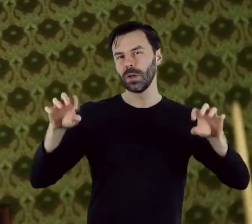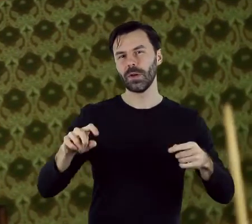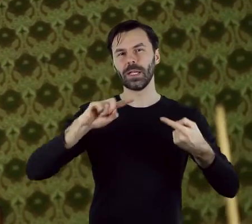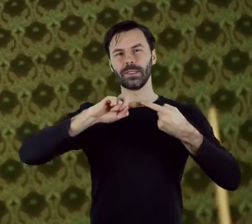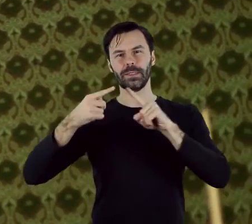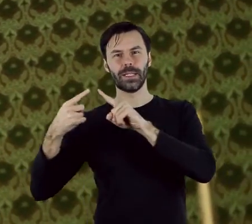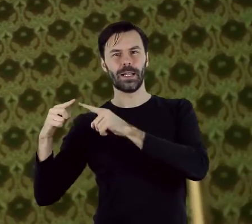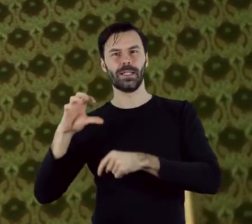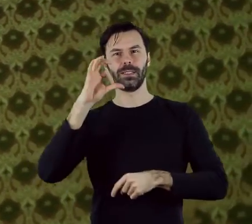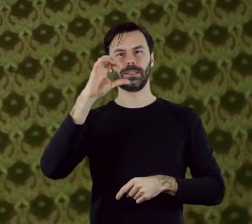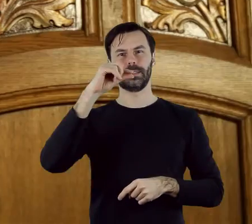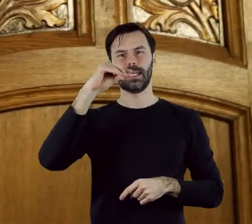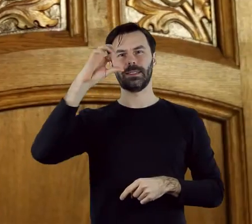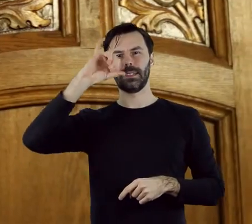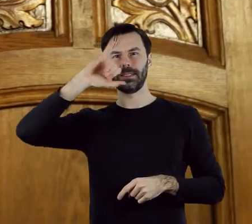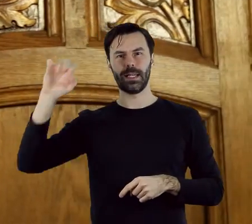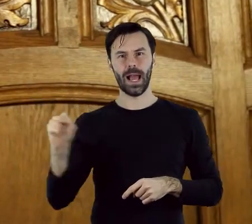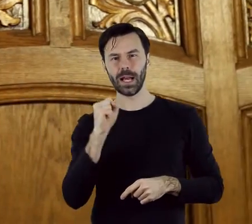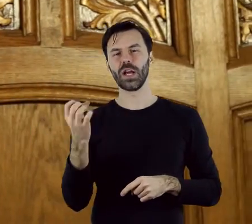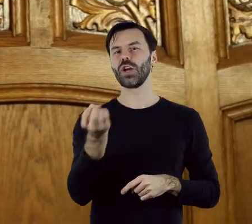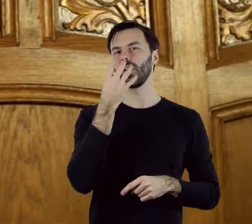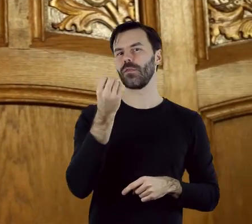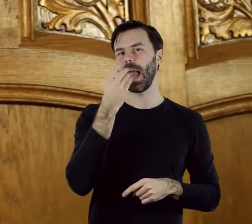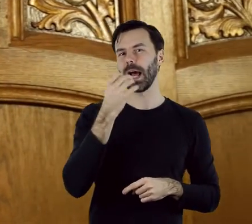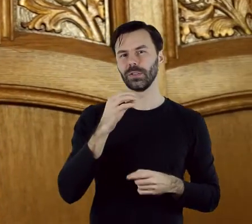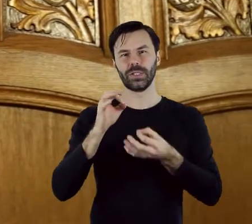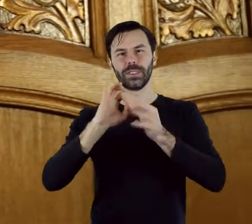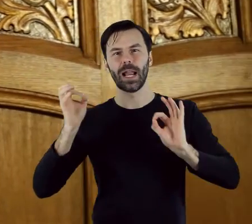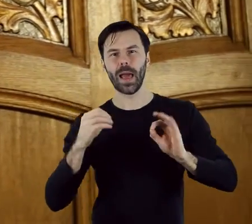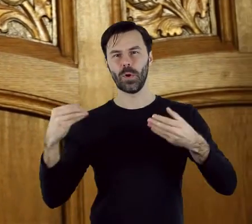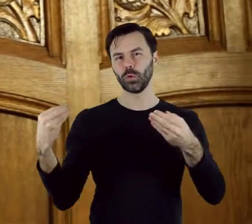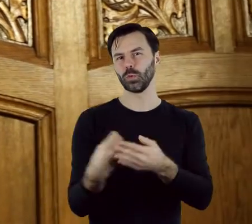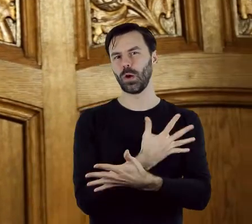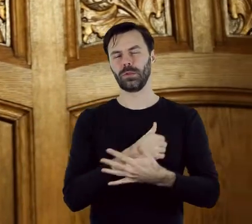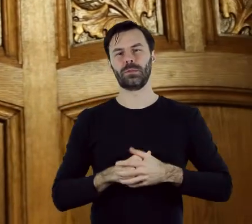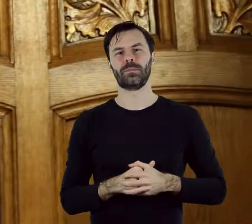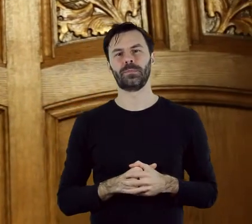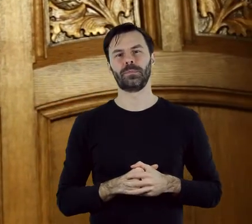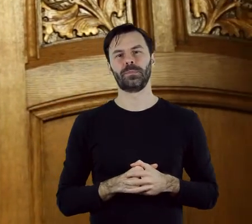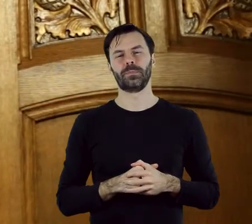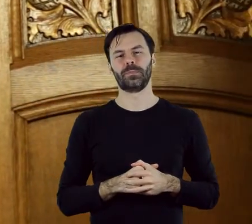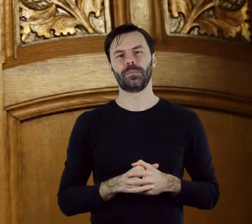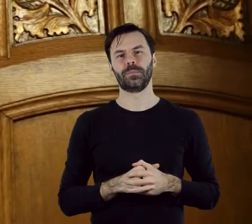bordiurą z secesyjnym ornamentem roślinno-kwiatowym, złoconym i srebrzonym.